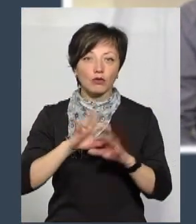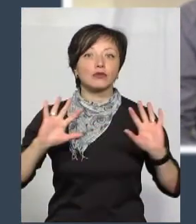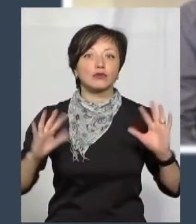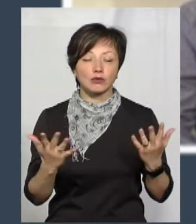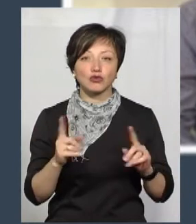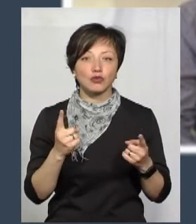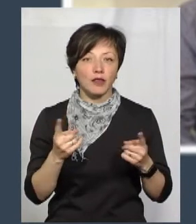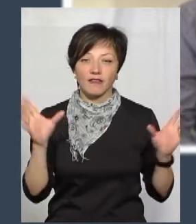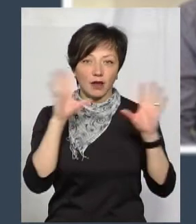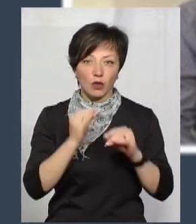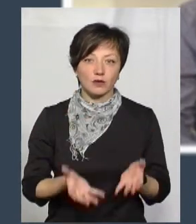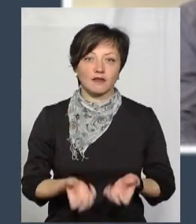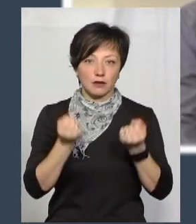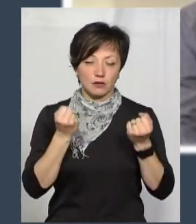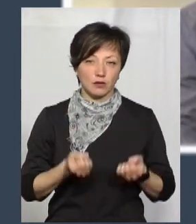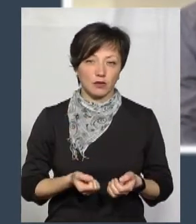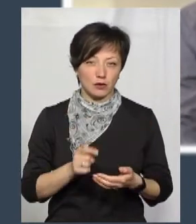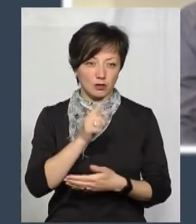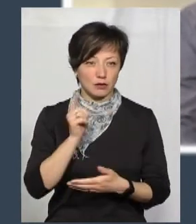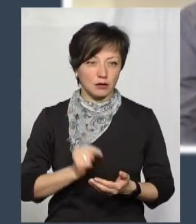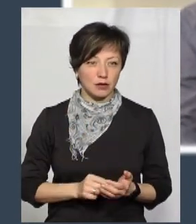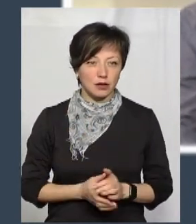Що ж сталося? Чому не вдалося його витягти?